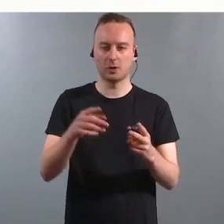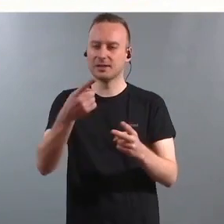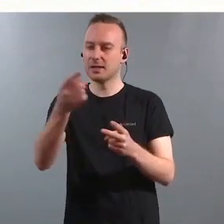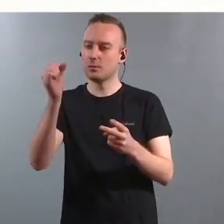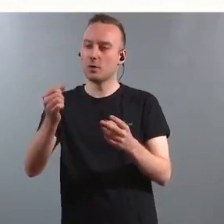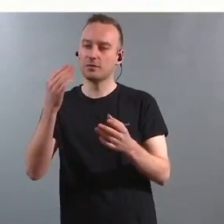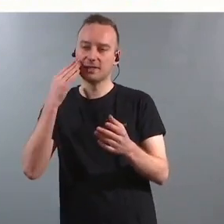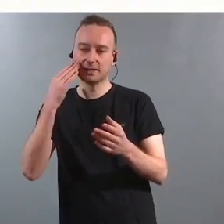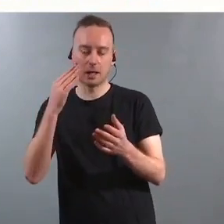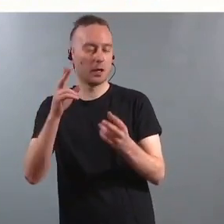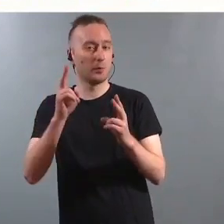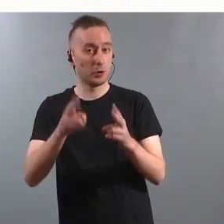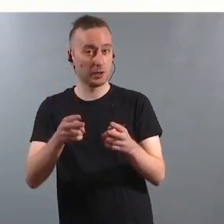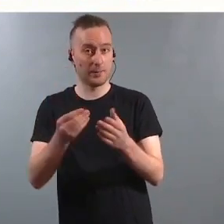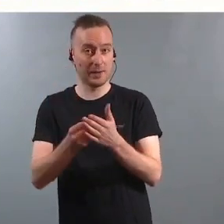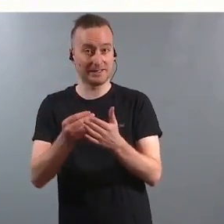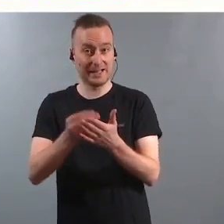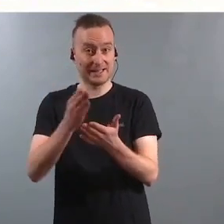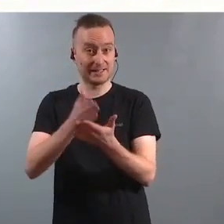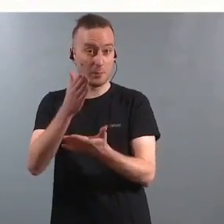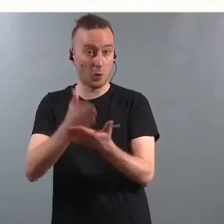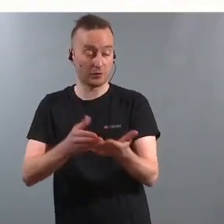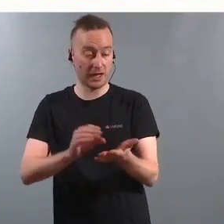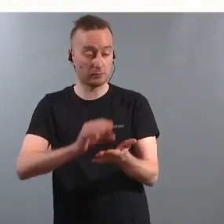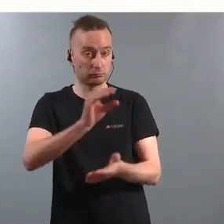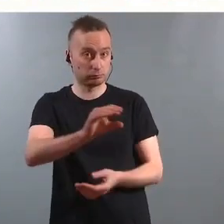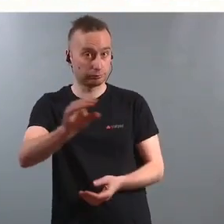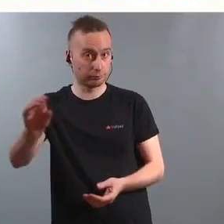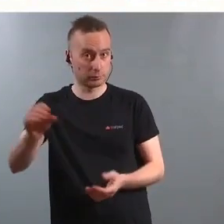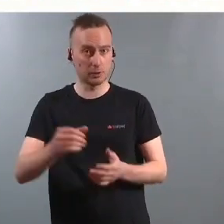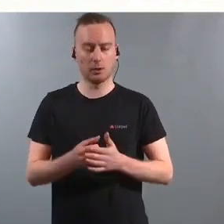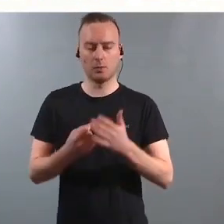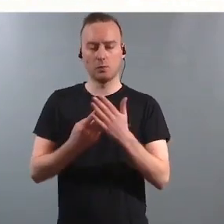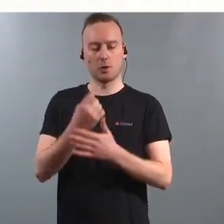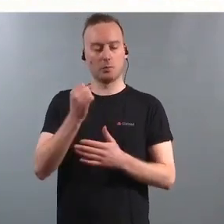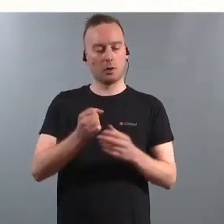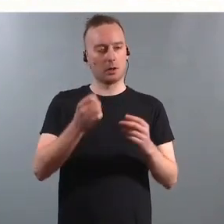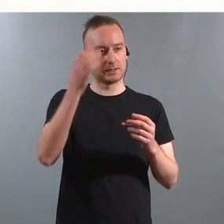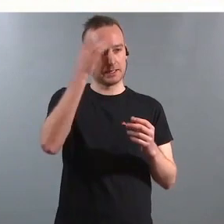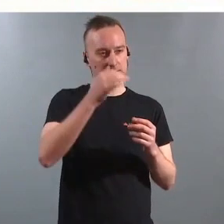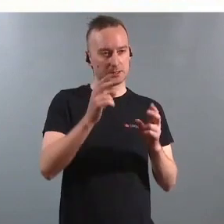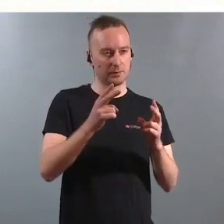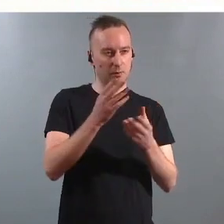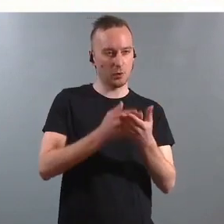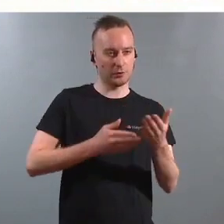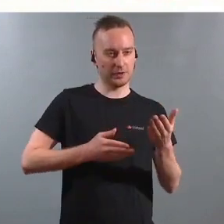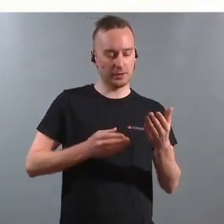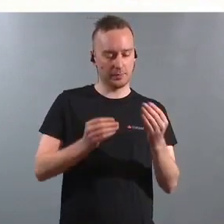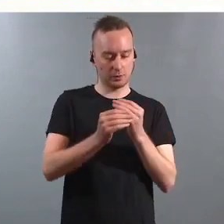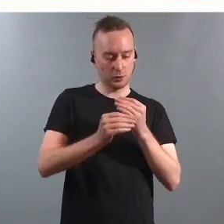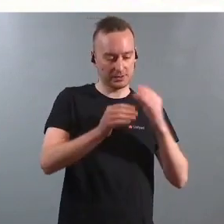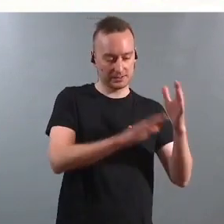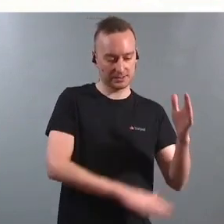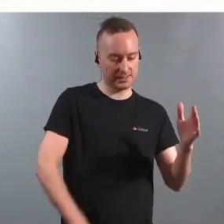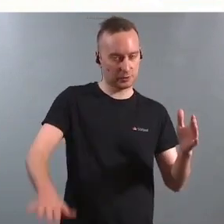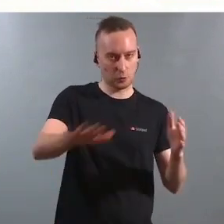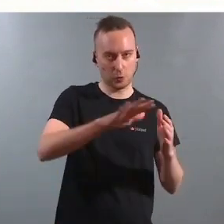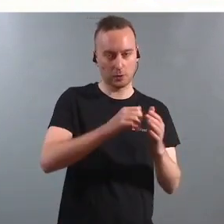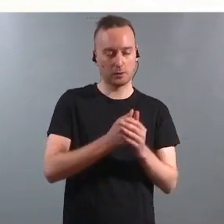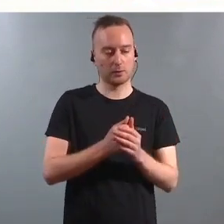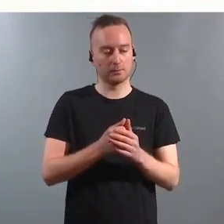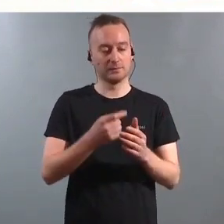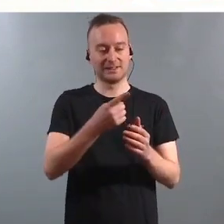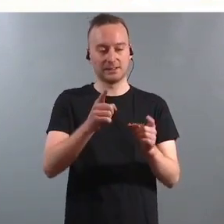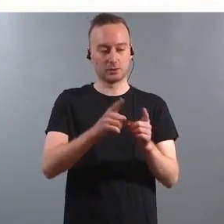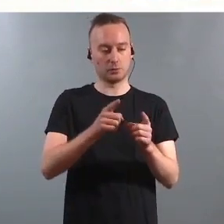bruker pengene riktig. Og det tenker jeg at man burde kanskje tenke litt tilsvarende også på dette feltet, og ansvarliggjøre de som faktisk sitter på pengesetten,